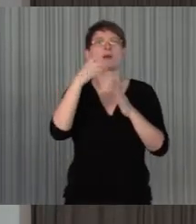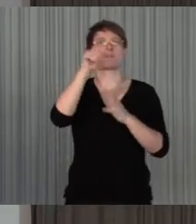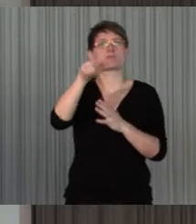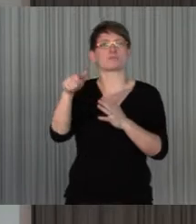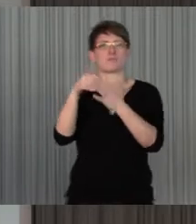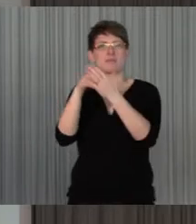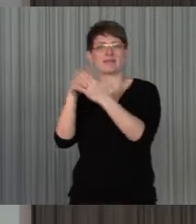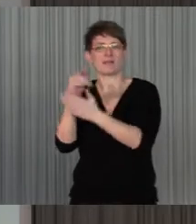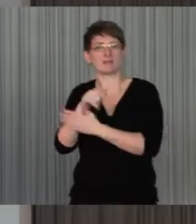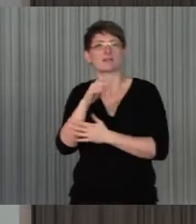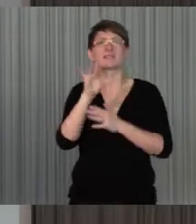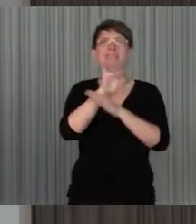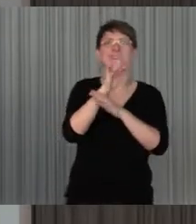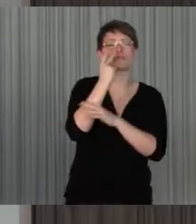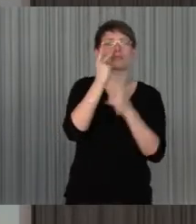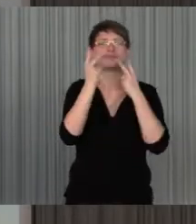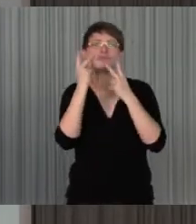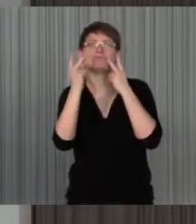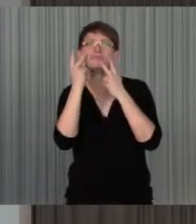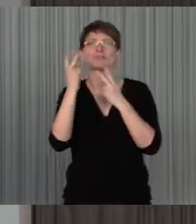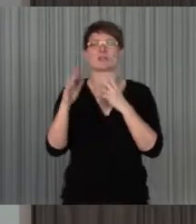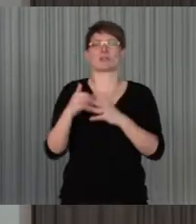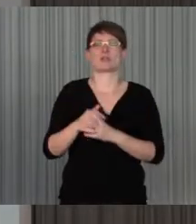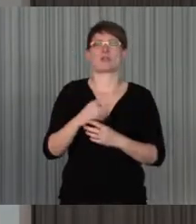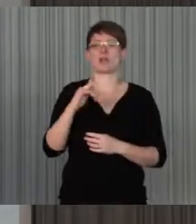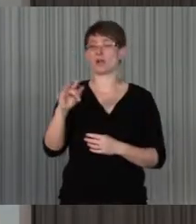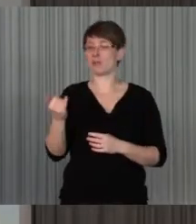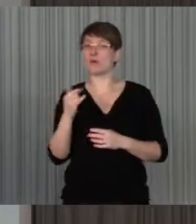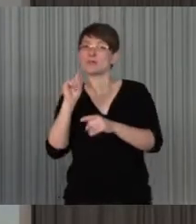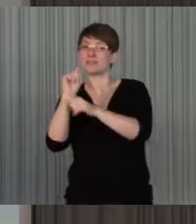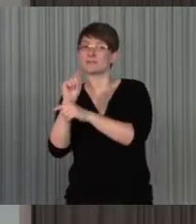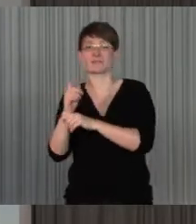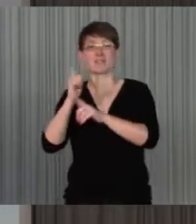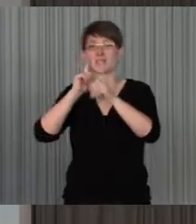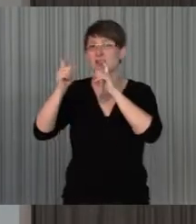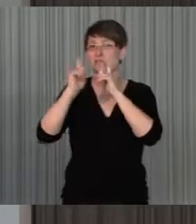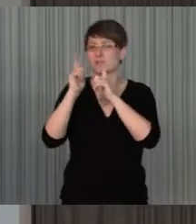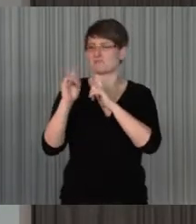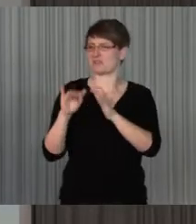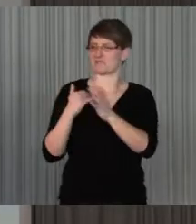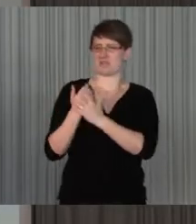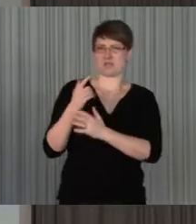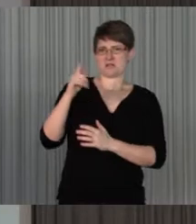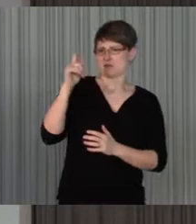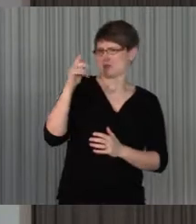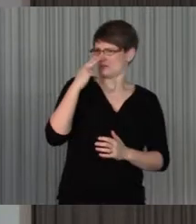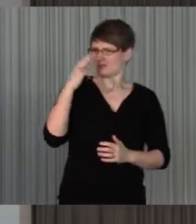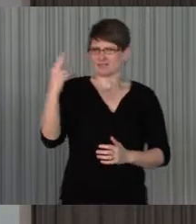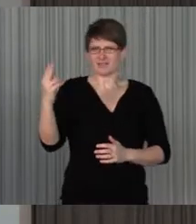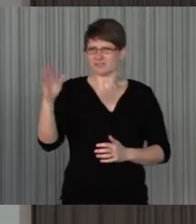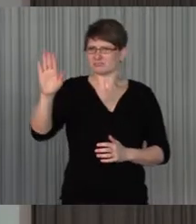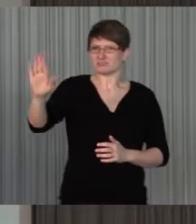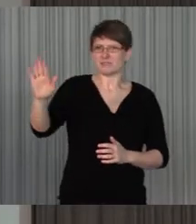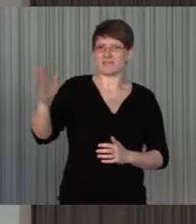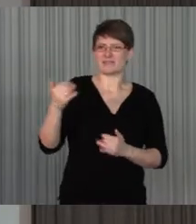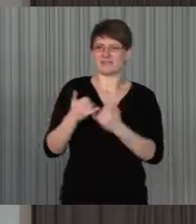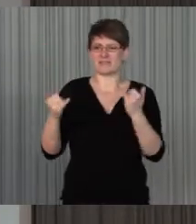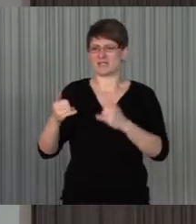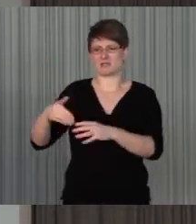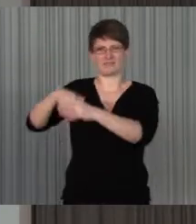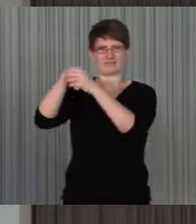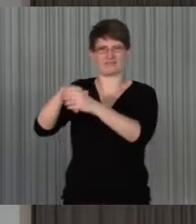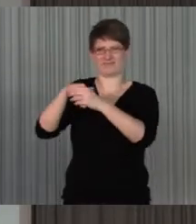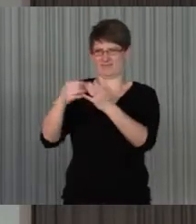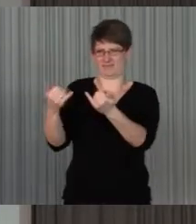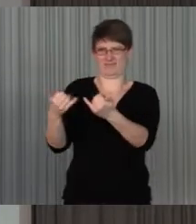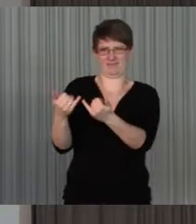Klischees vermeiden kann, aber auch Tipps zum Beispiel, wie man Interviews führt, wie begegnet man eigentlich jemanden, der dich sehen kann, wie gibt man jemanden, die Herren, man